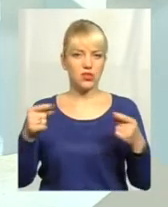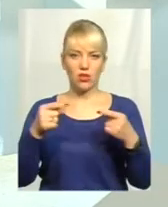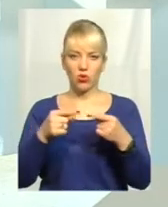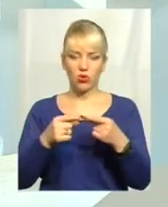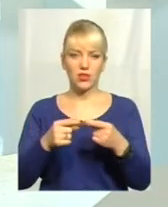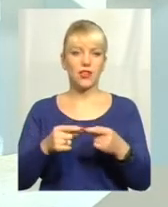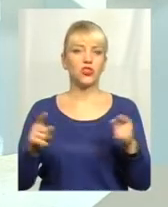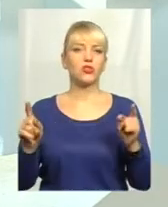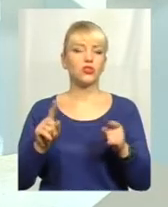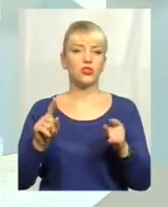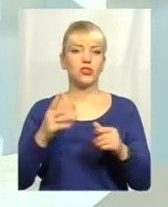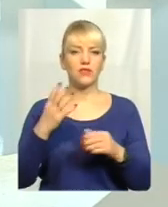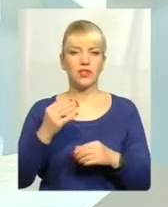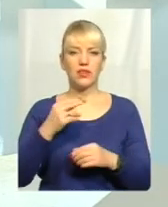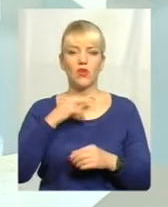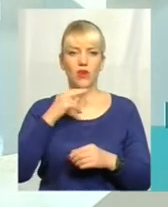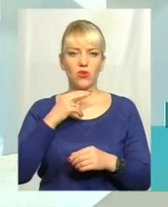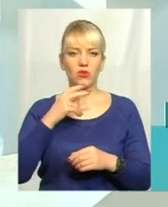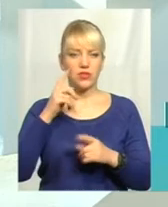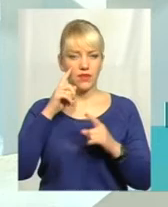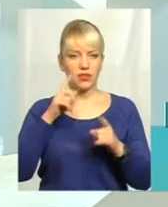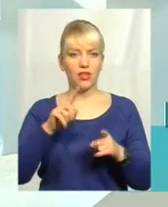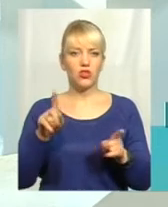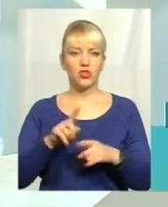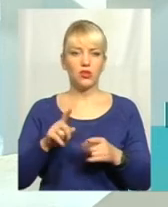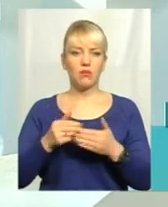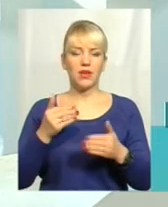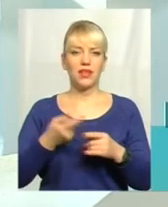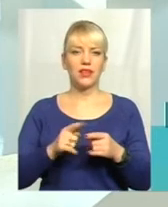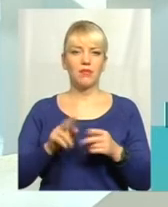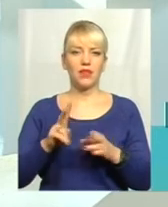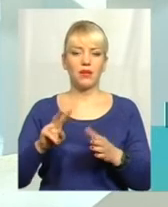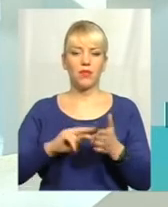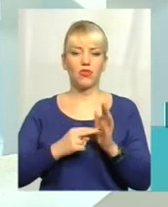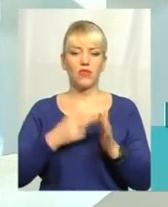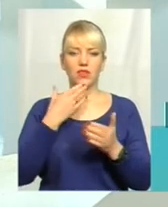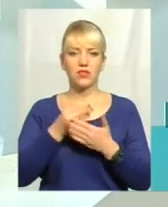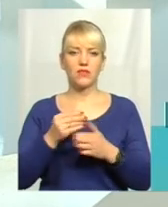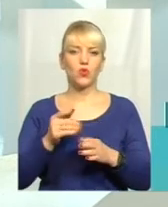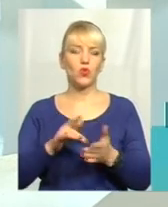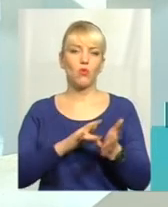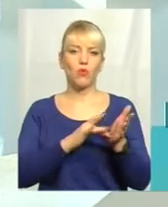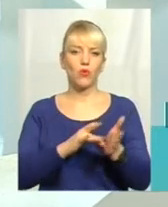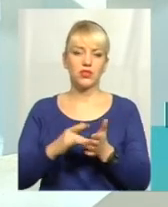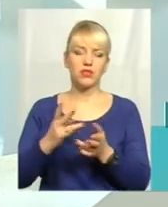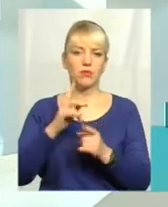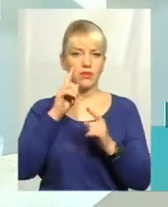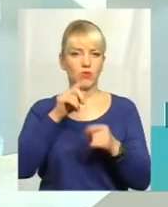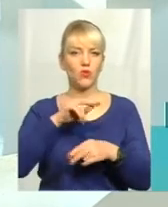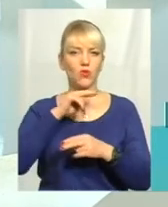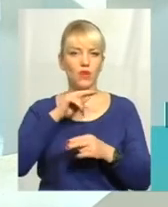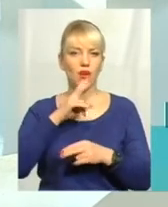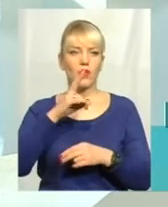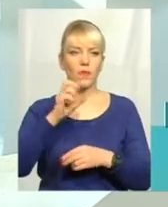але ще звертаю увагу нашим громадян, що перед тим, як планувати свою подорож, все ж таки, щоб вони звертали увагу на